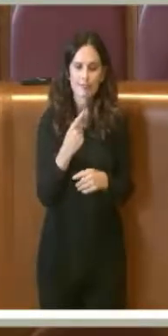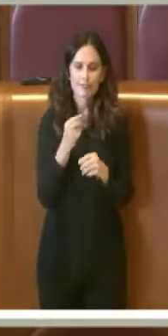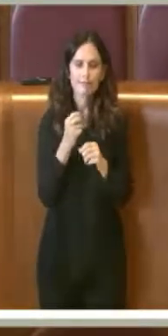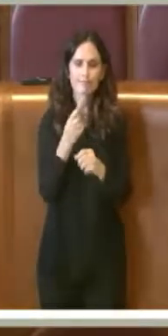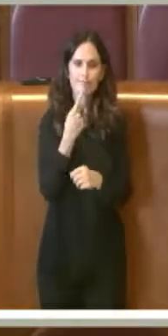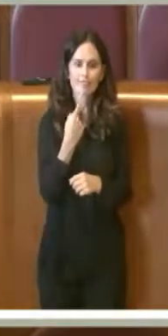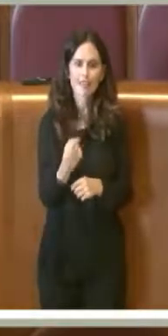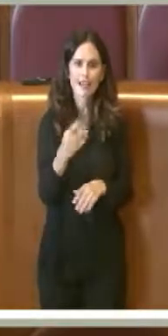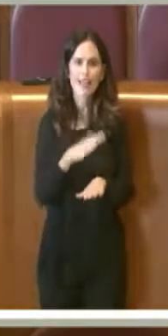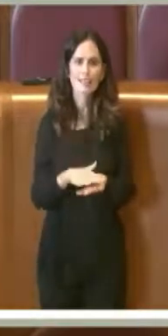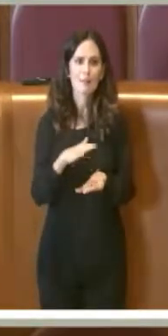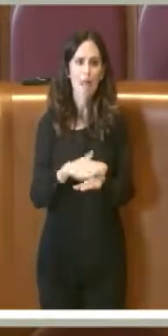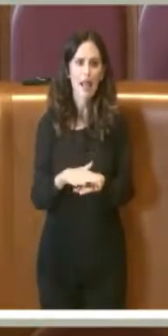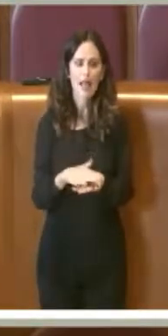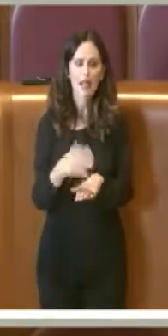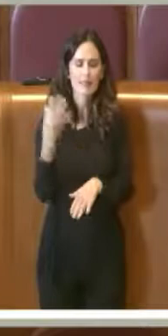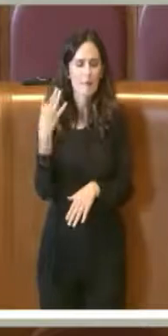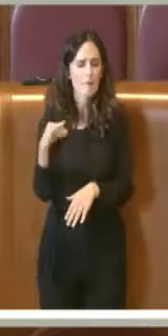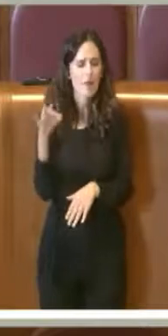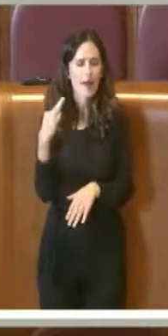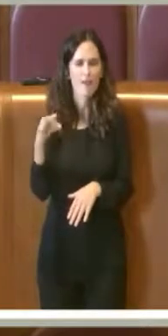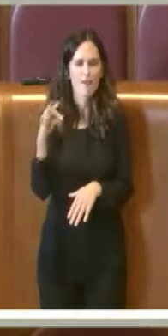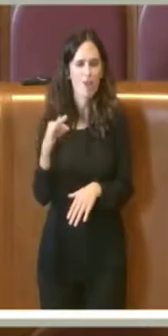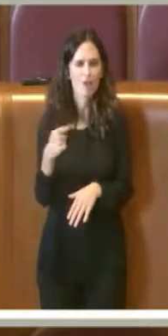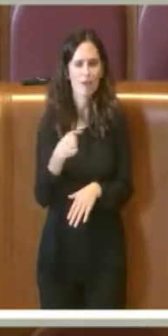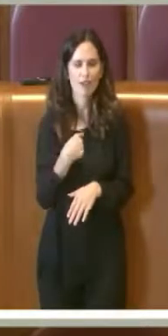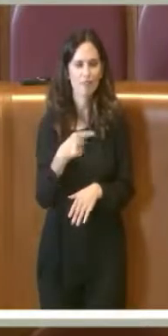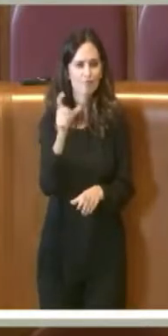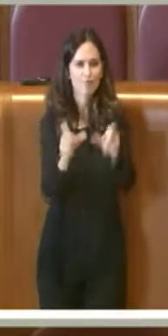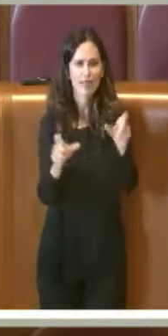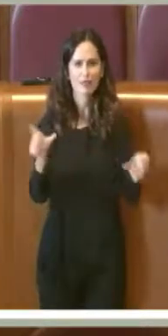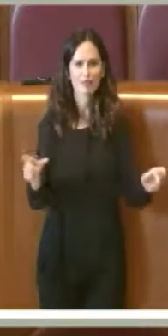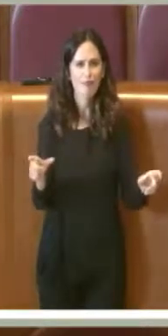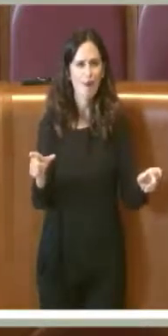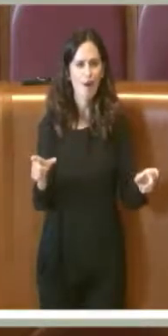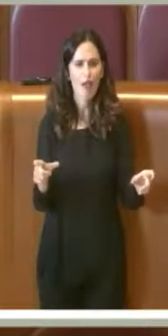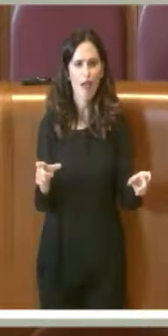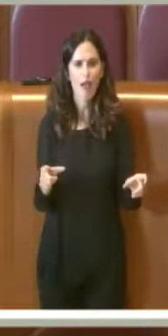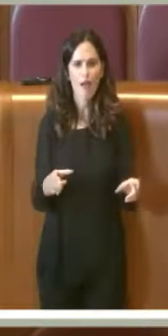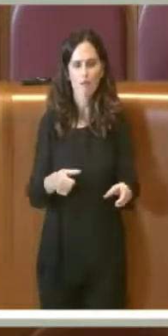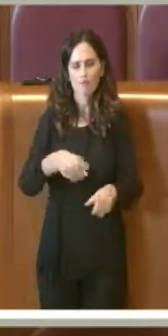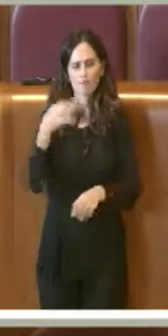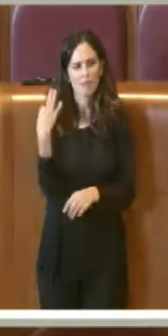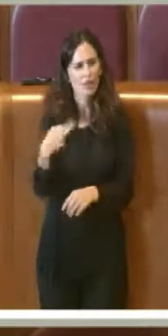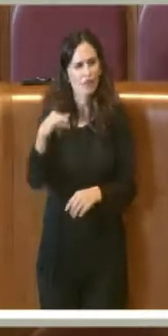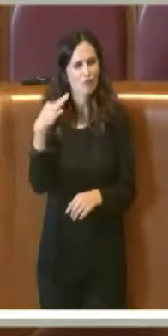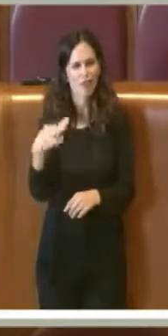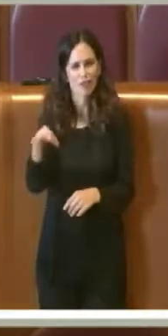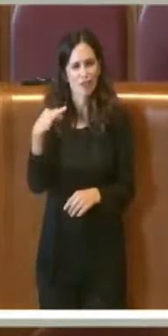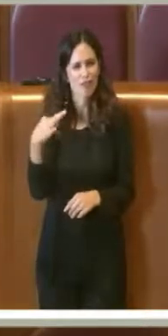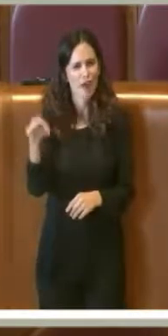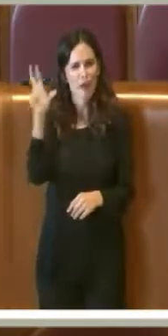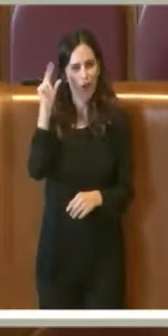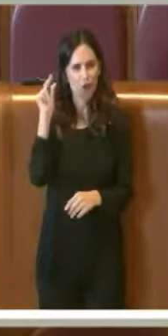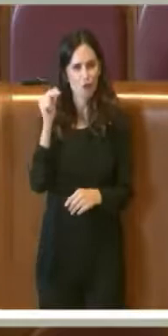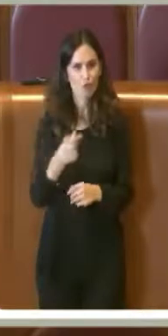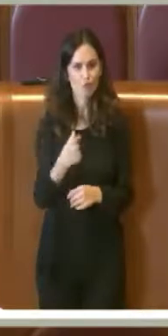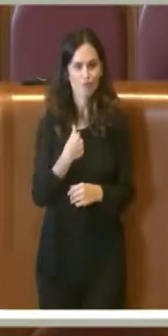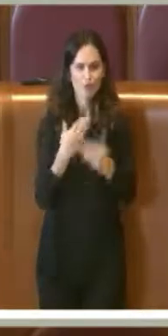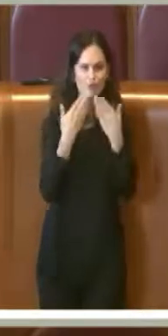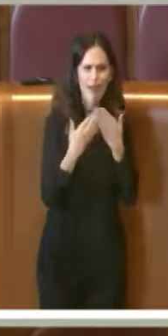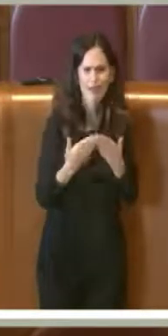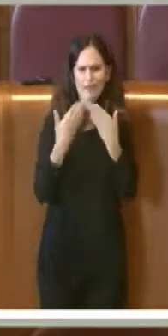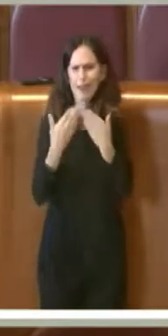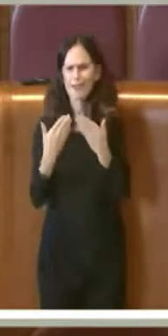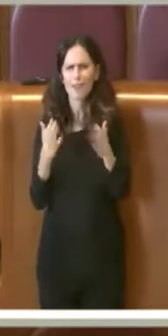per quanto mi riguarda, ho conosciuto persone molto preparate. Devo ringraziare chiaramente anche io gli uffici e tutte le